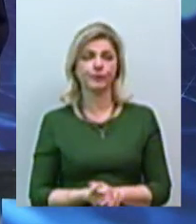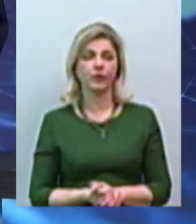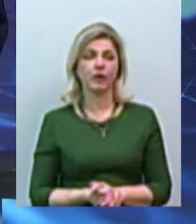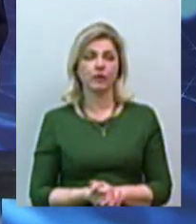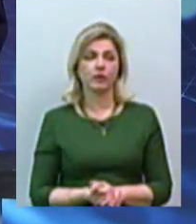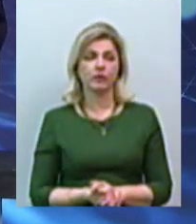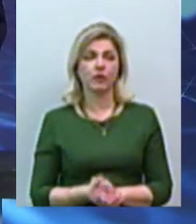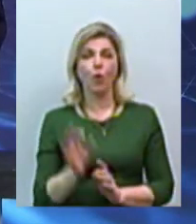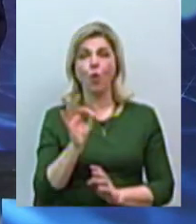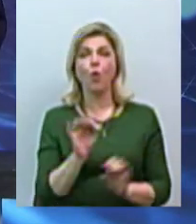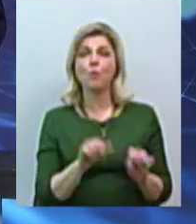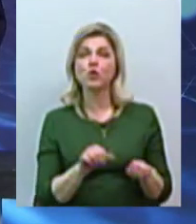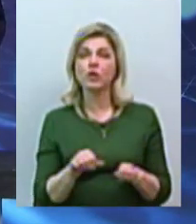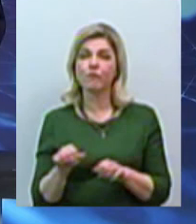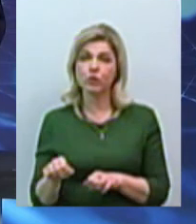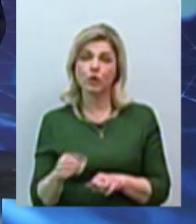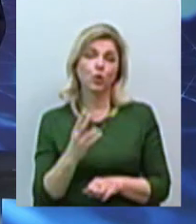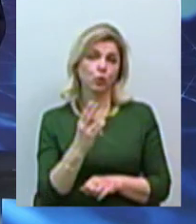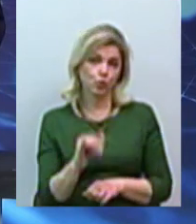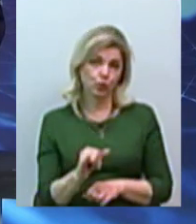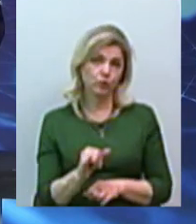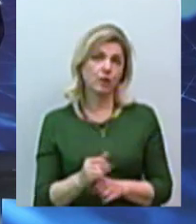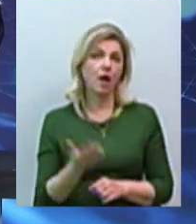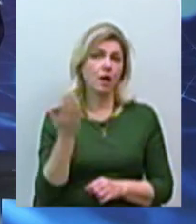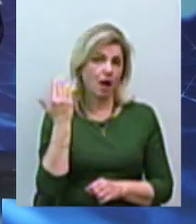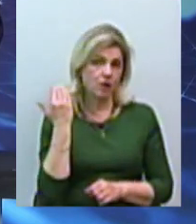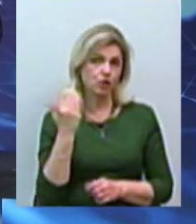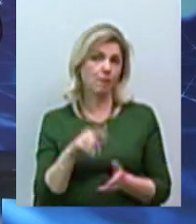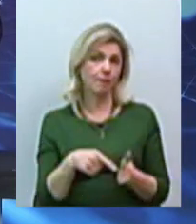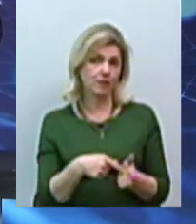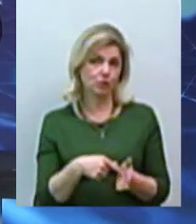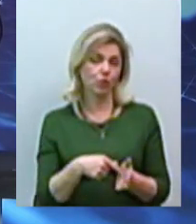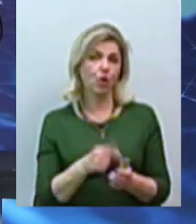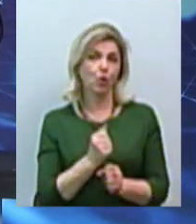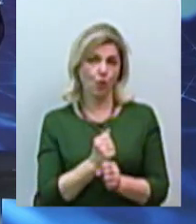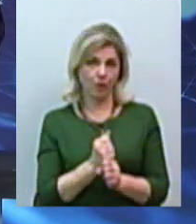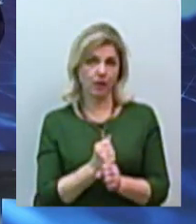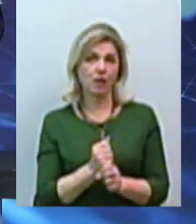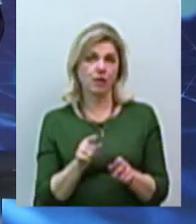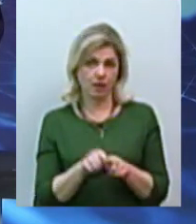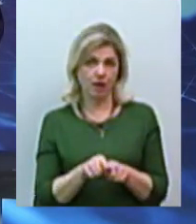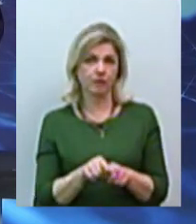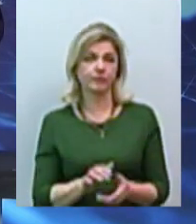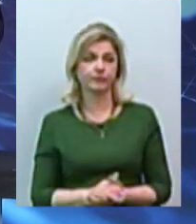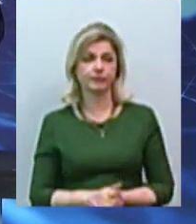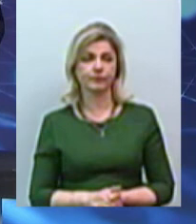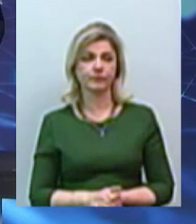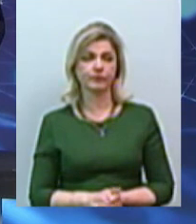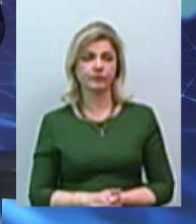стосується можливості, ну, раніше місто робило то. І